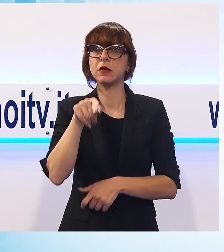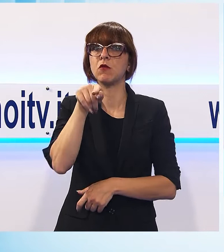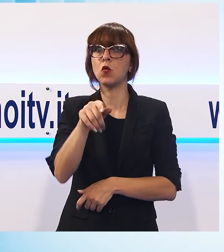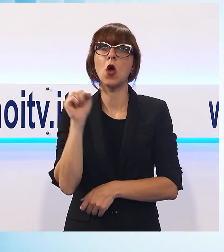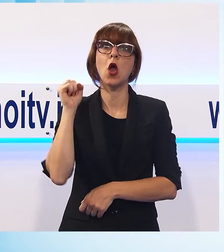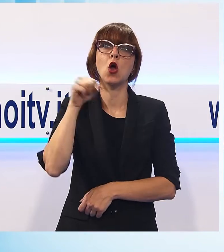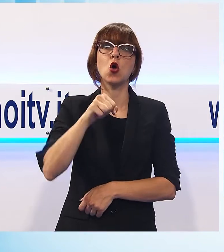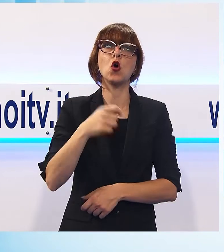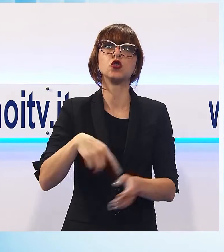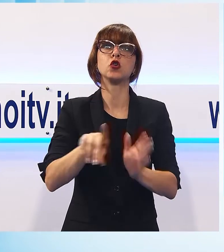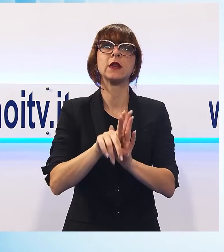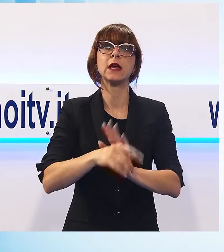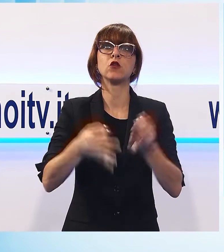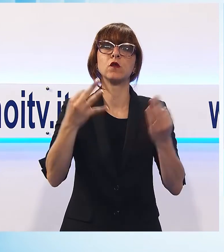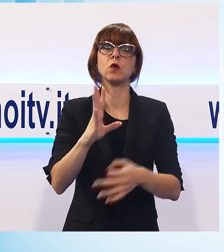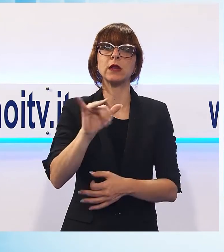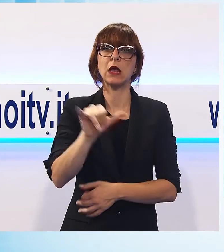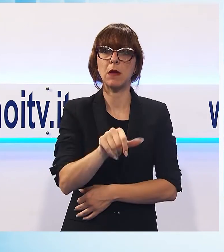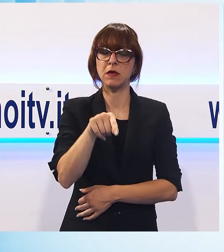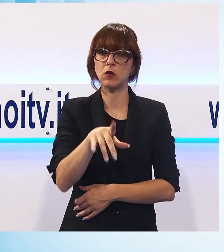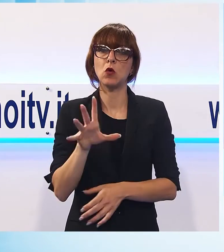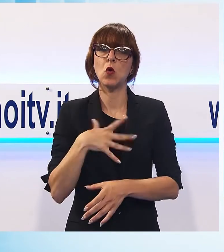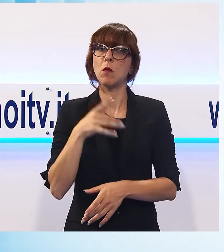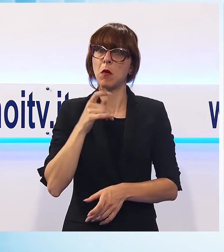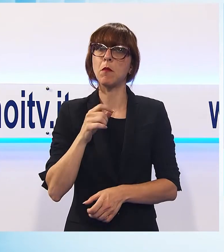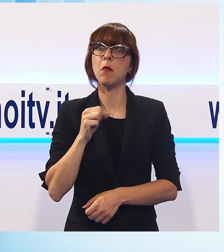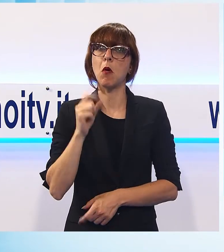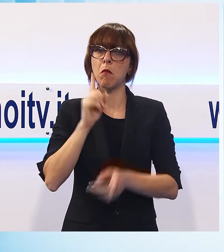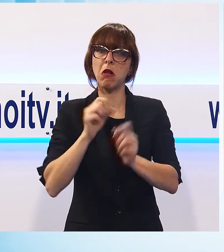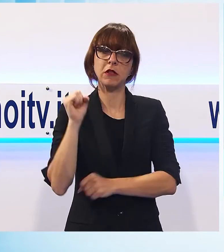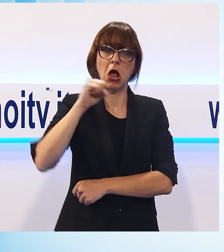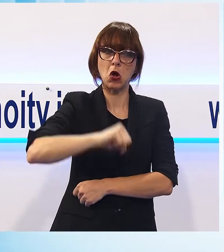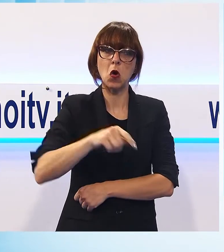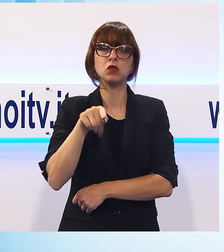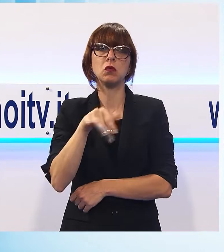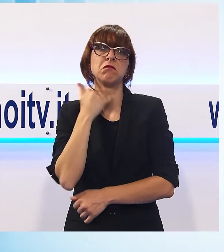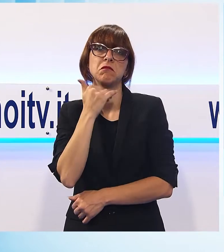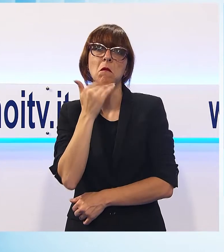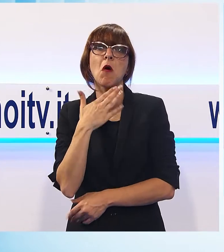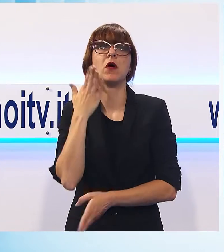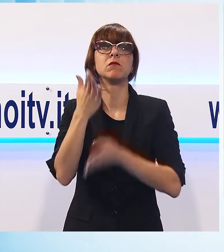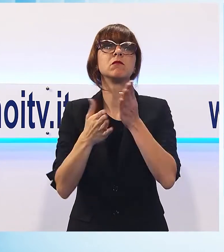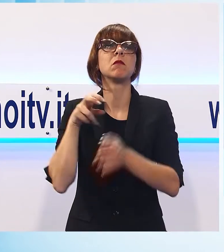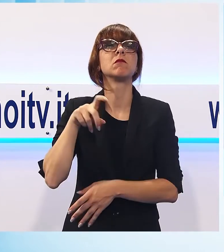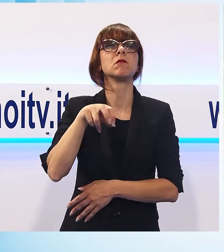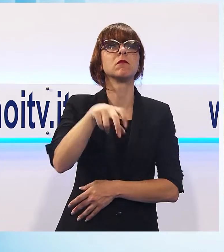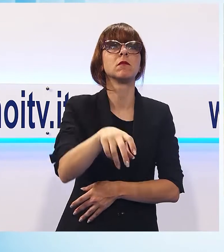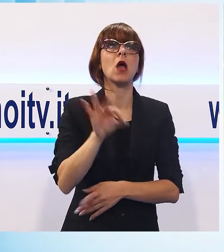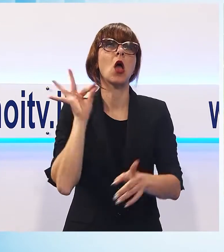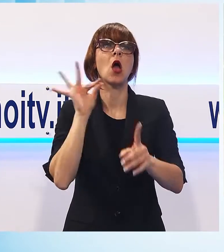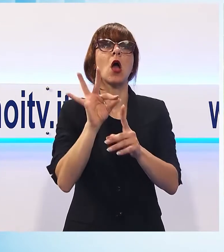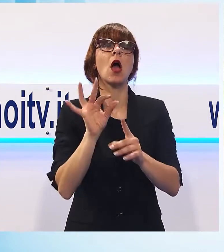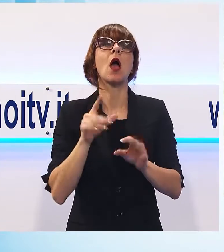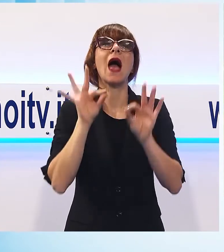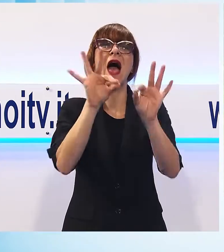posizione sostanzialmente politica, l'arcivescovo Giulietti è in cammino verso l'Argenia con un gruppo di giovani. Sono